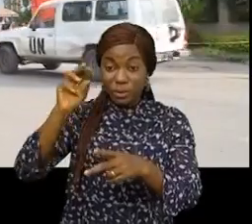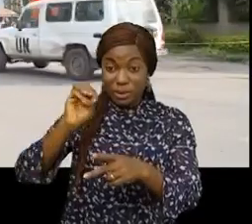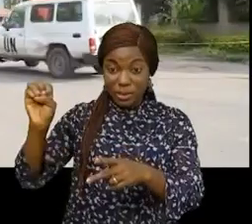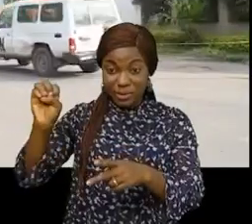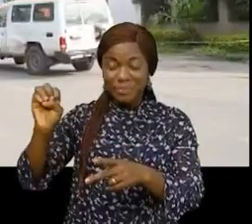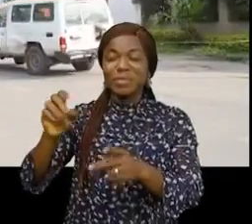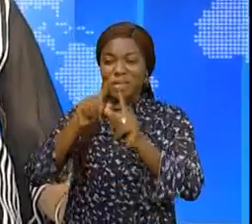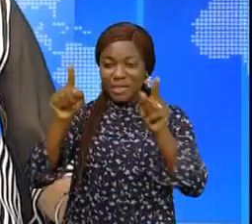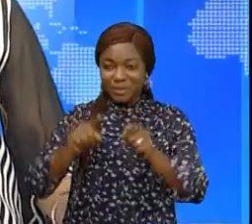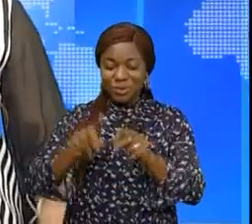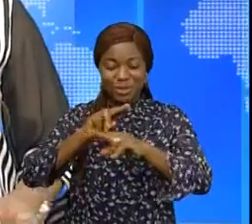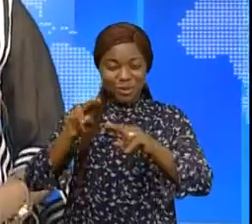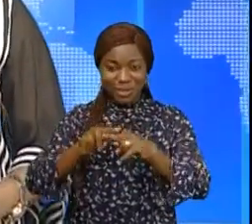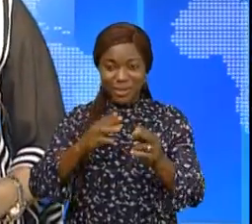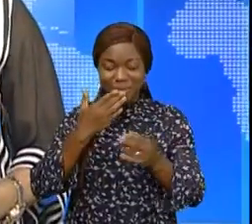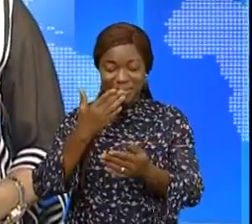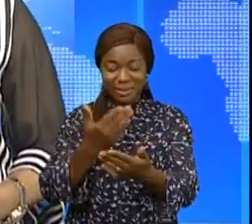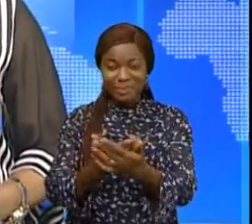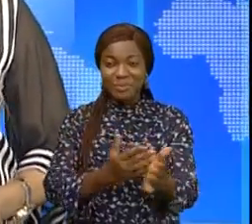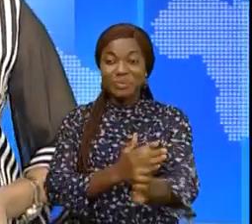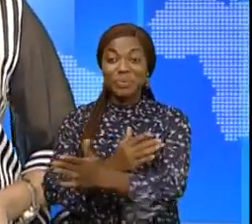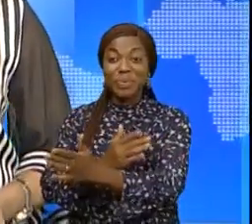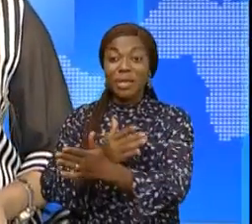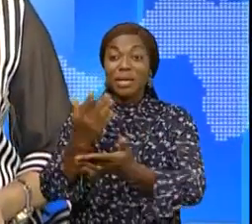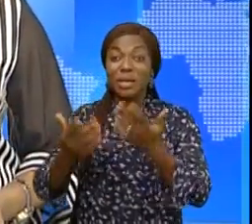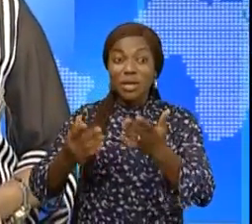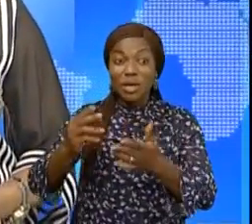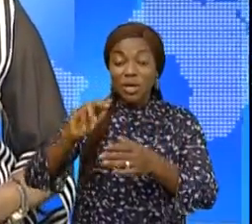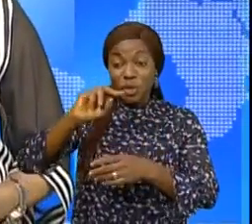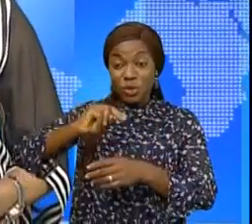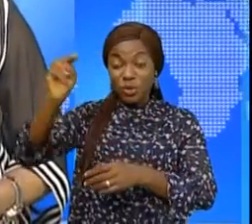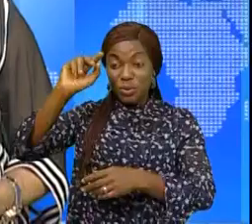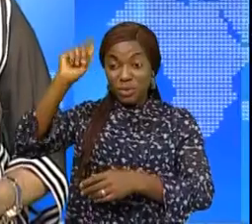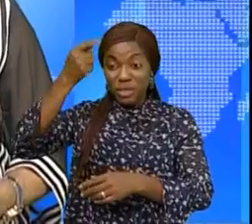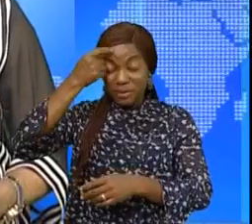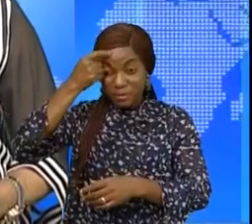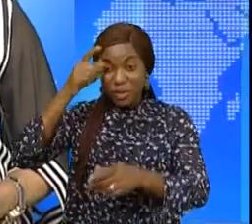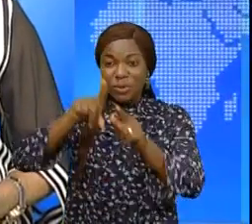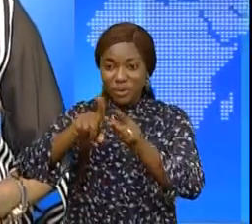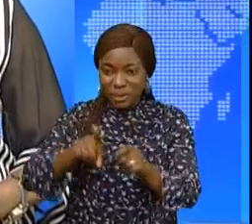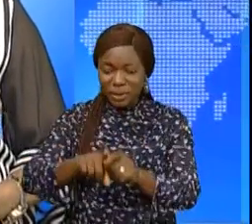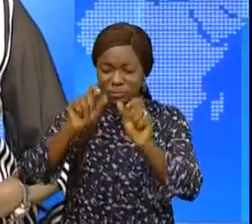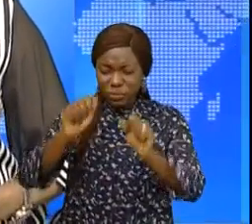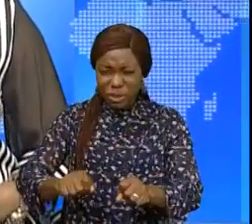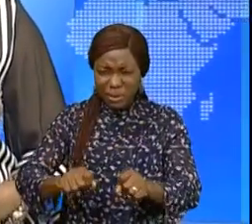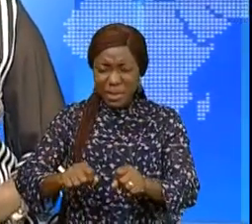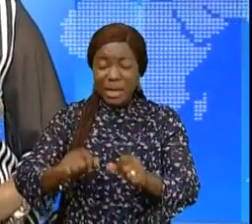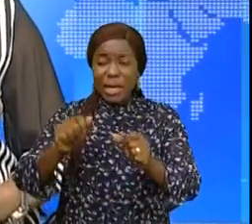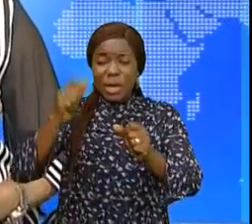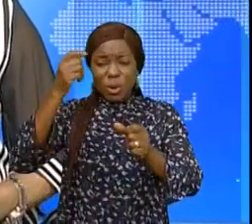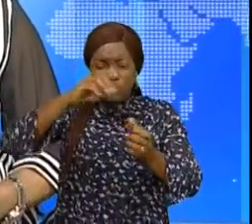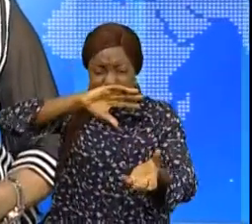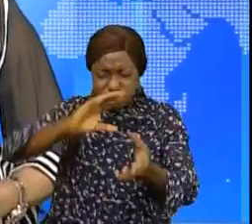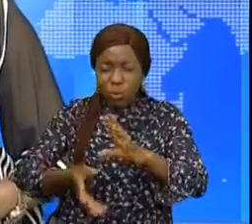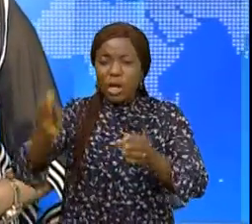Pertentine. Selon les gouverneurs du Nord Kivu, une autre éruption pourrait surgir et même sous les lacs Kivu,